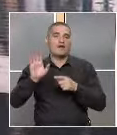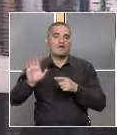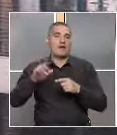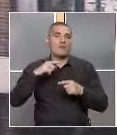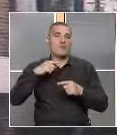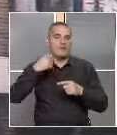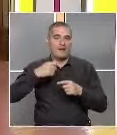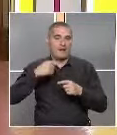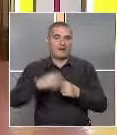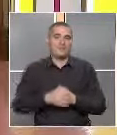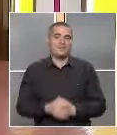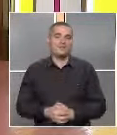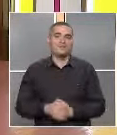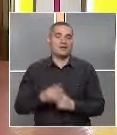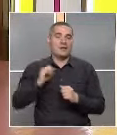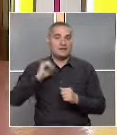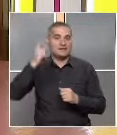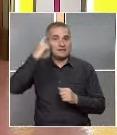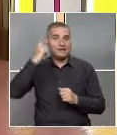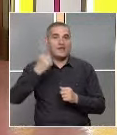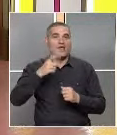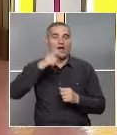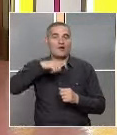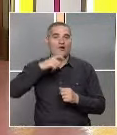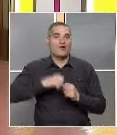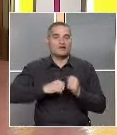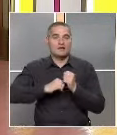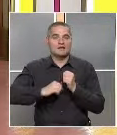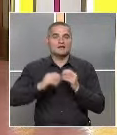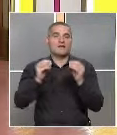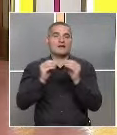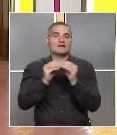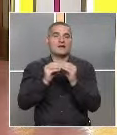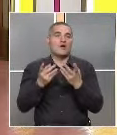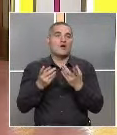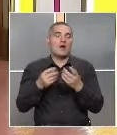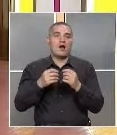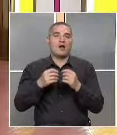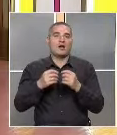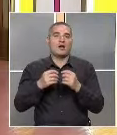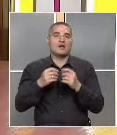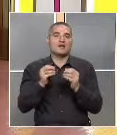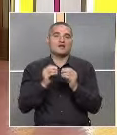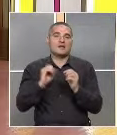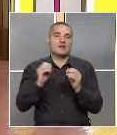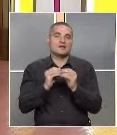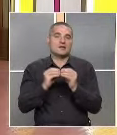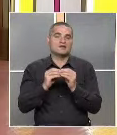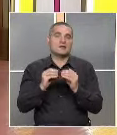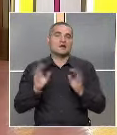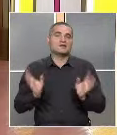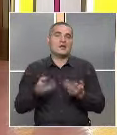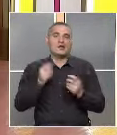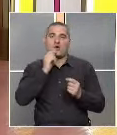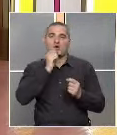му. Дева Мария. И знам, че една кокошка е слезло яйце и като е умряла, яйцето е